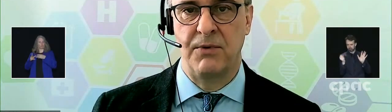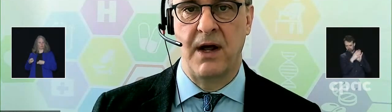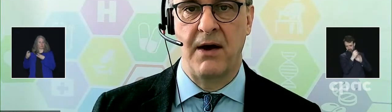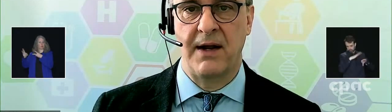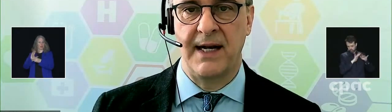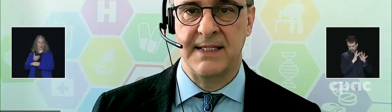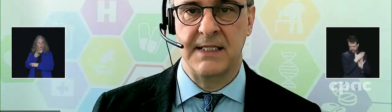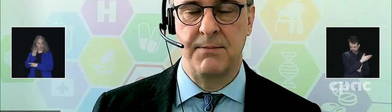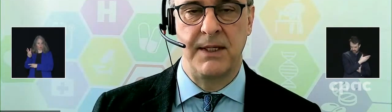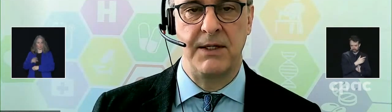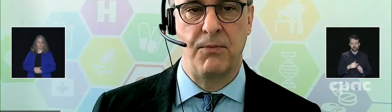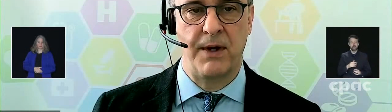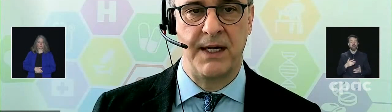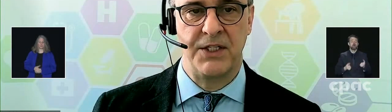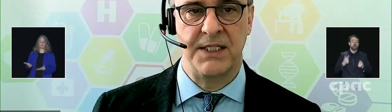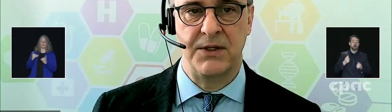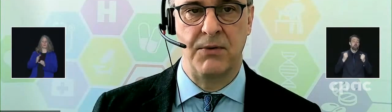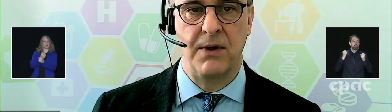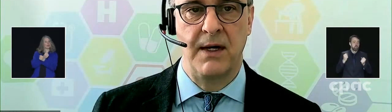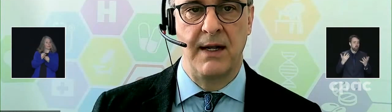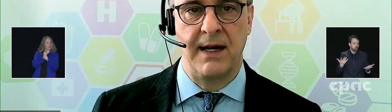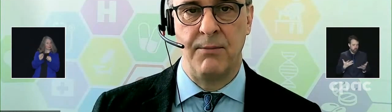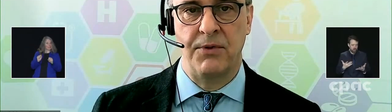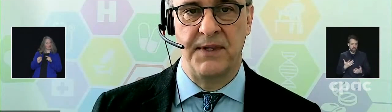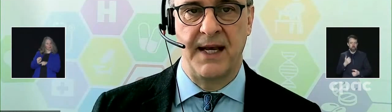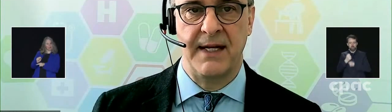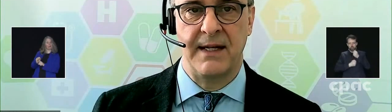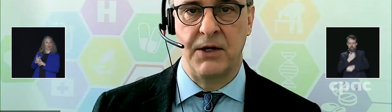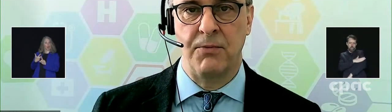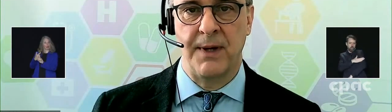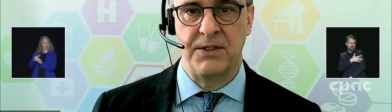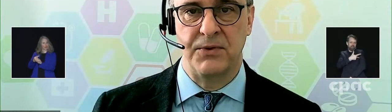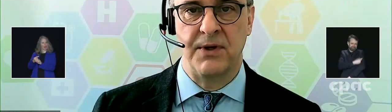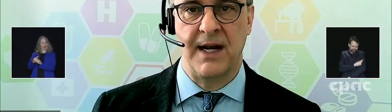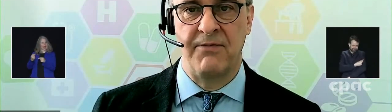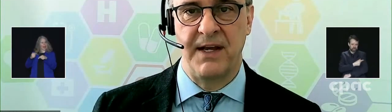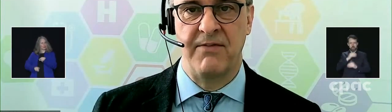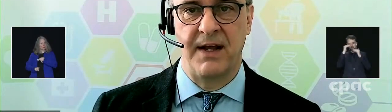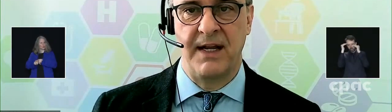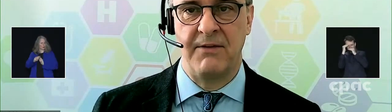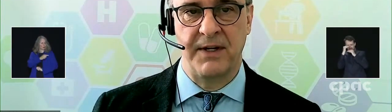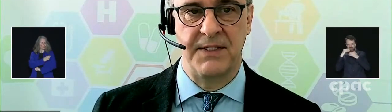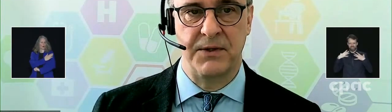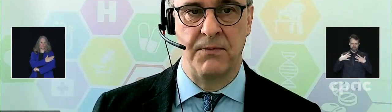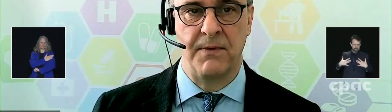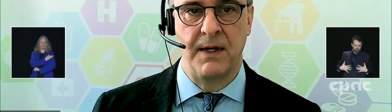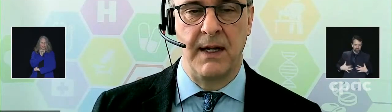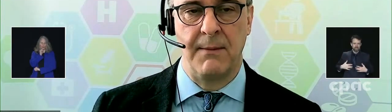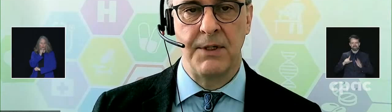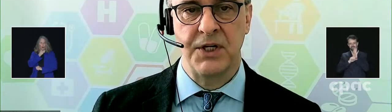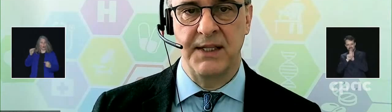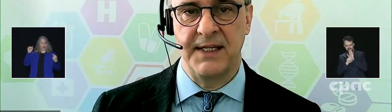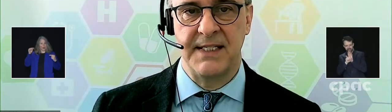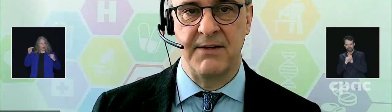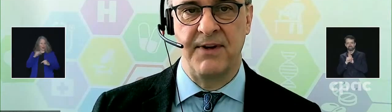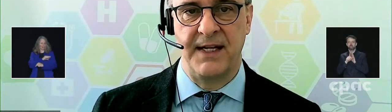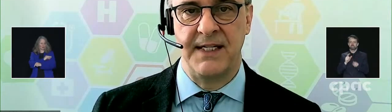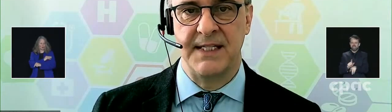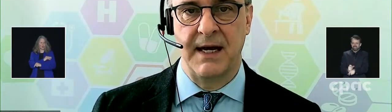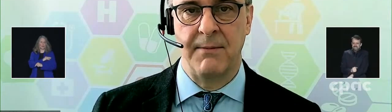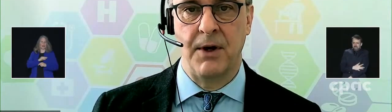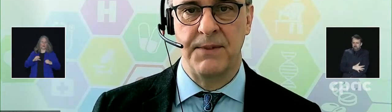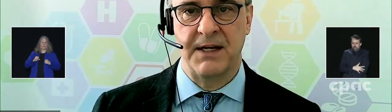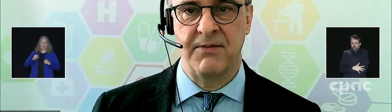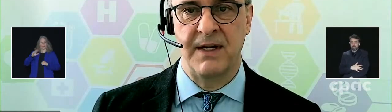incluent la douleur et la sensibilité aux points d'injection, les maux de tête, les courbatures, la fièvre et les frissons. La majorité des